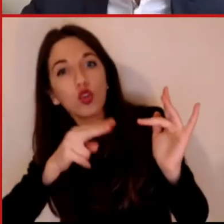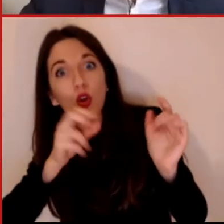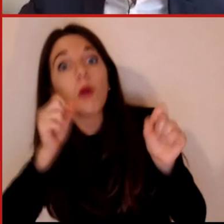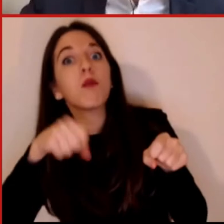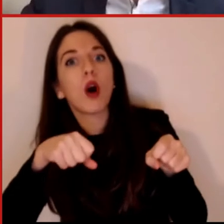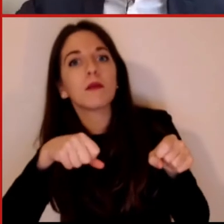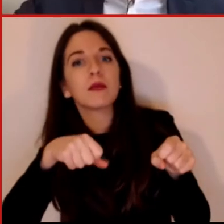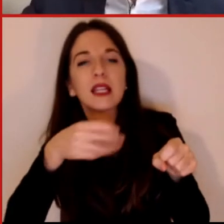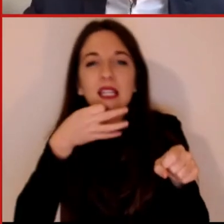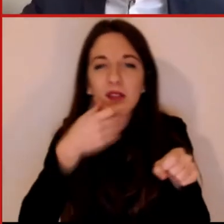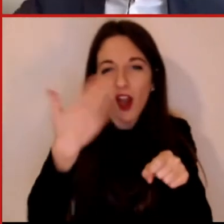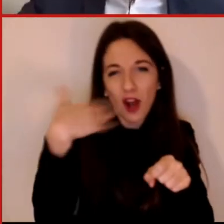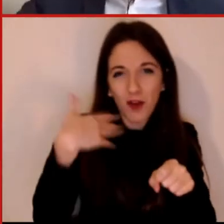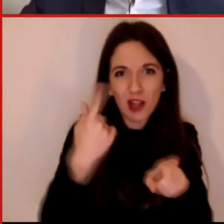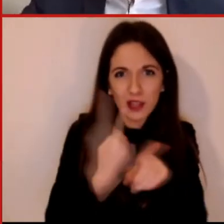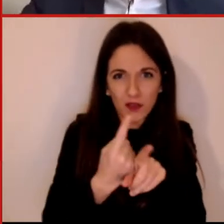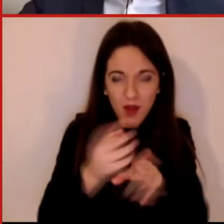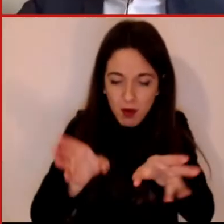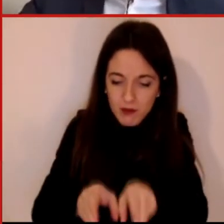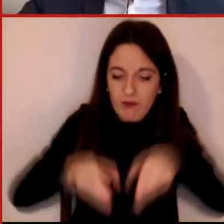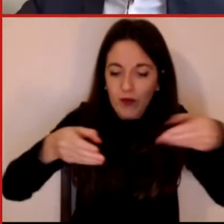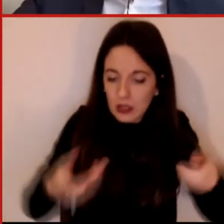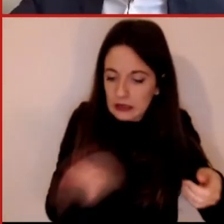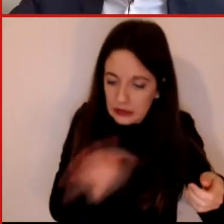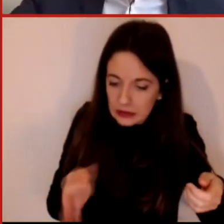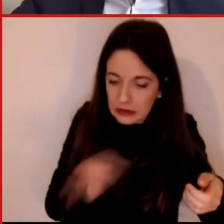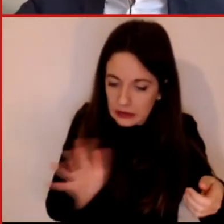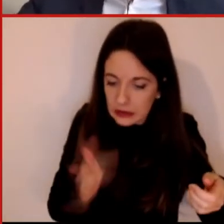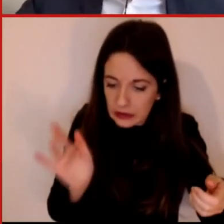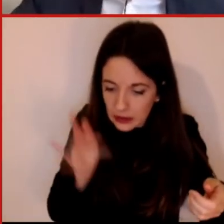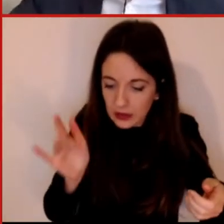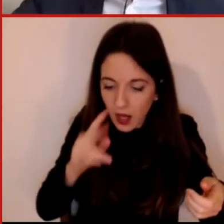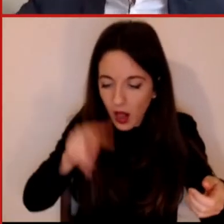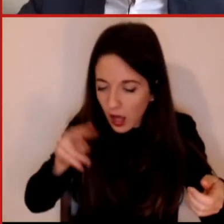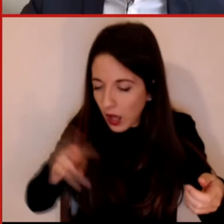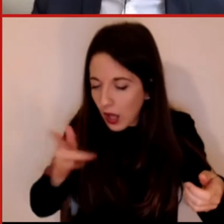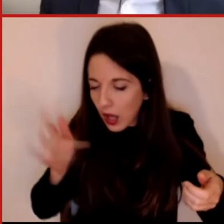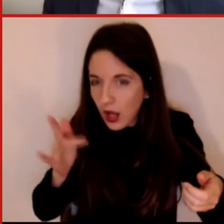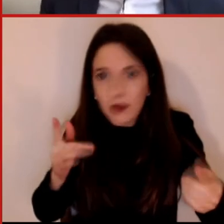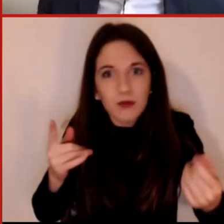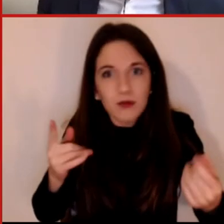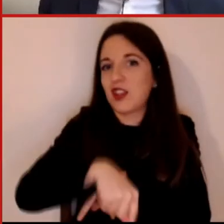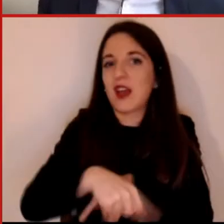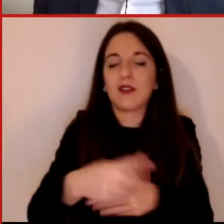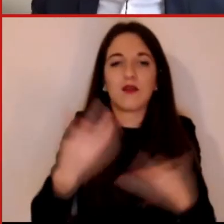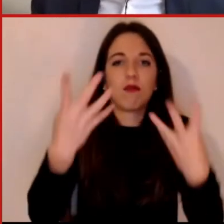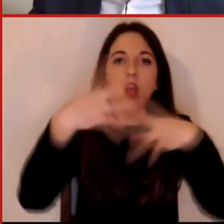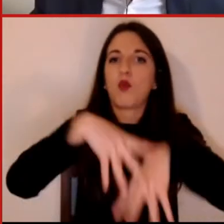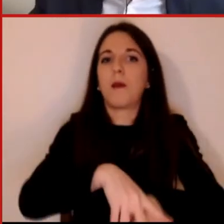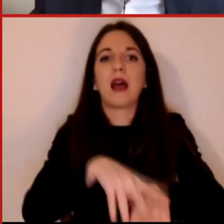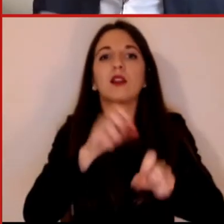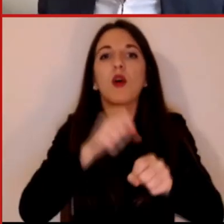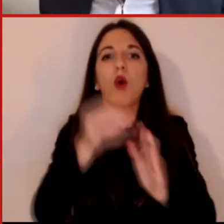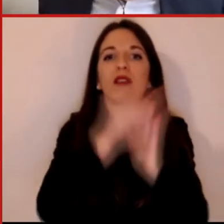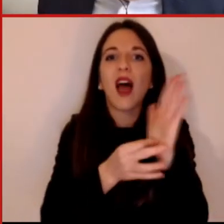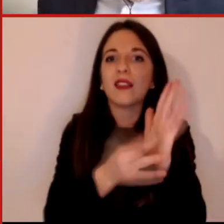pagine manualmente, ma sono dati che quindi in qualche modo possono essere assorbiti ed elaborati in tempo reale. Questo è